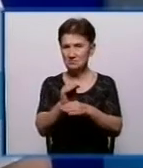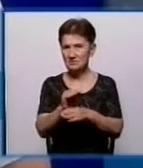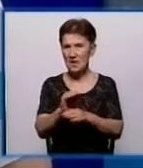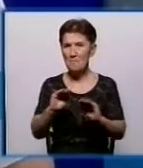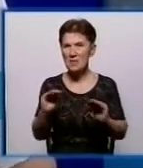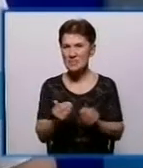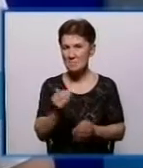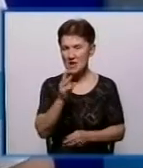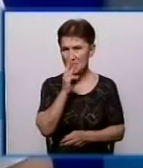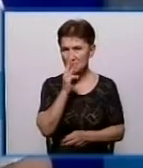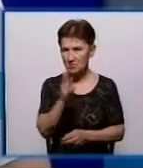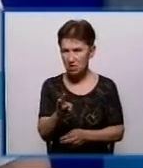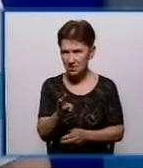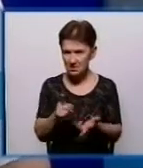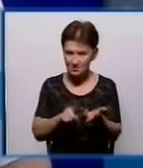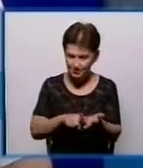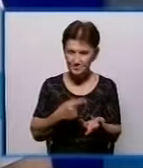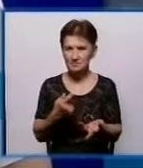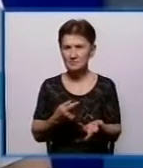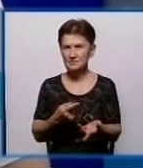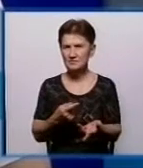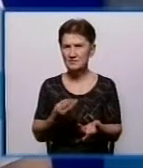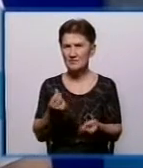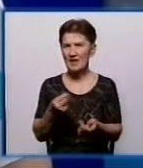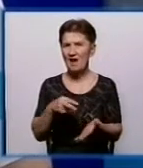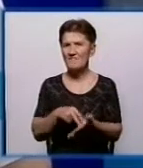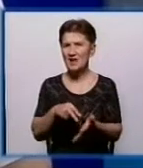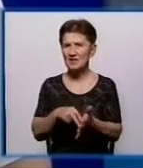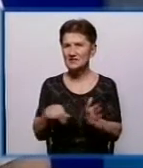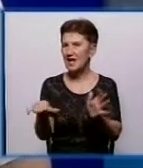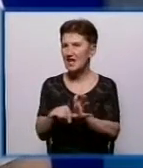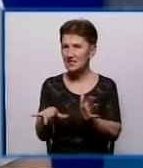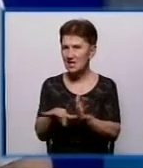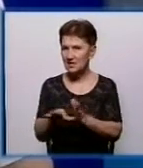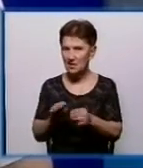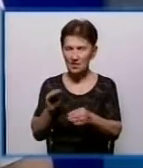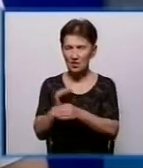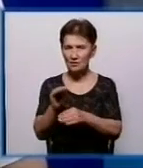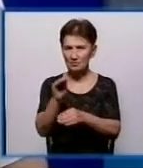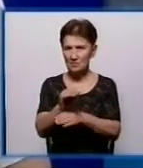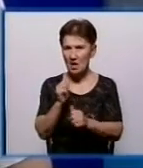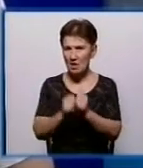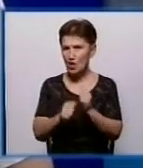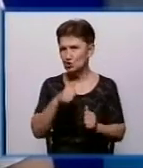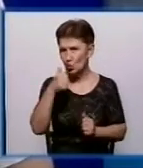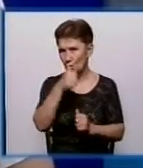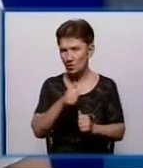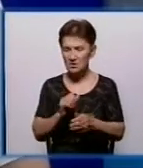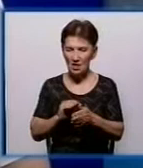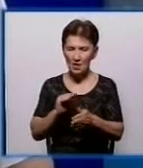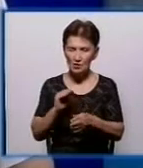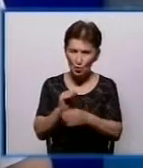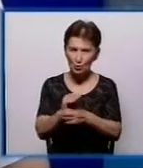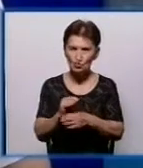декларує держава. Це приріст вартості електричної енергії, яку ми бачимо кожний рік, вона все одно дорожчає.